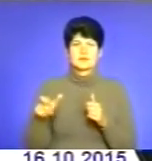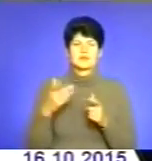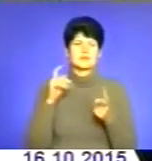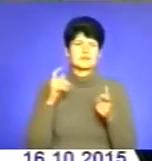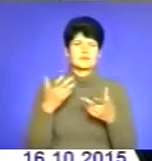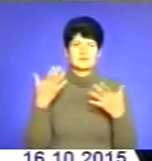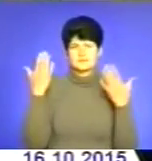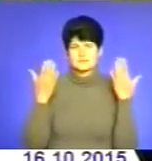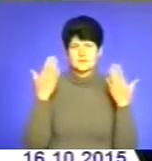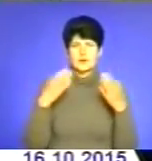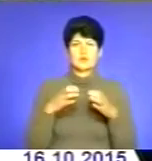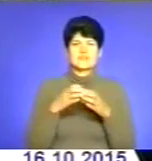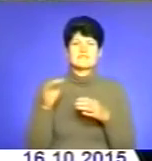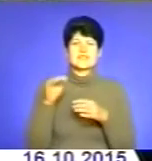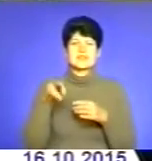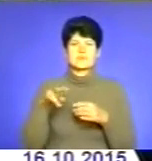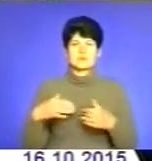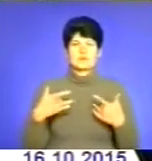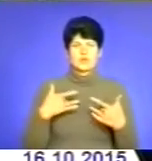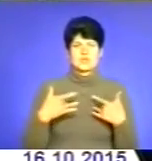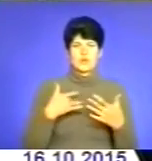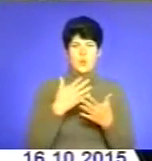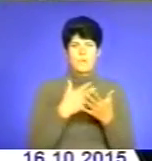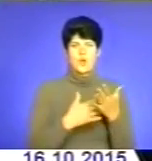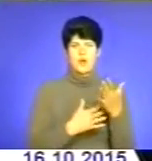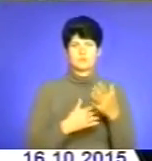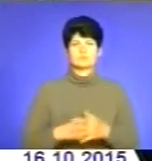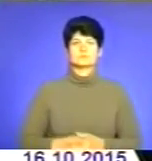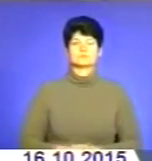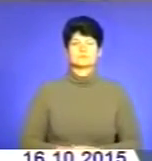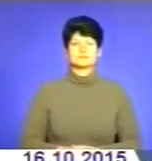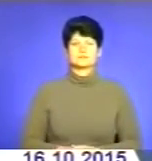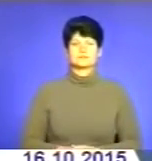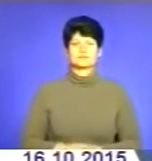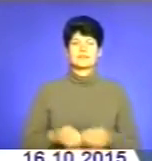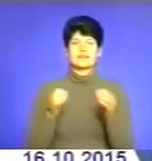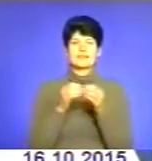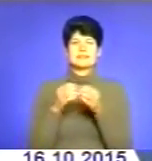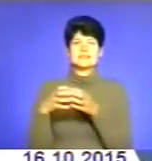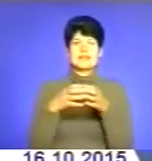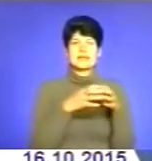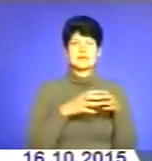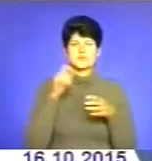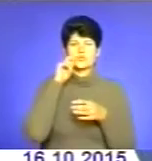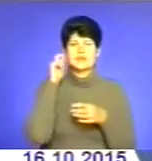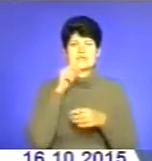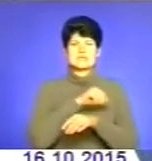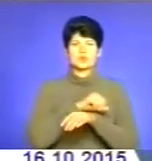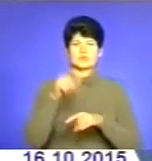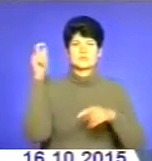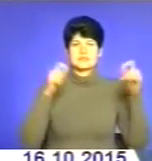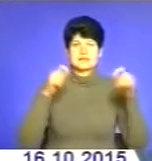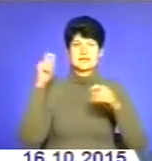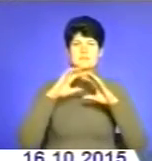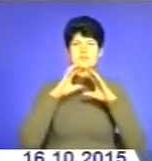колектив обласної філармонії презентував їм концертну програму. Десять делегацій з України та за кордону з'їхалися на